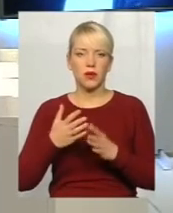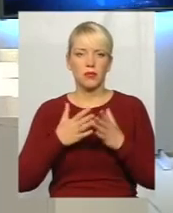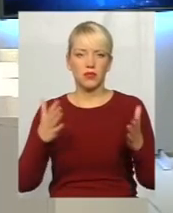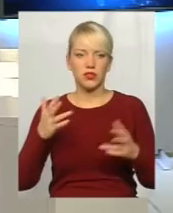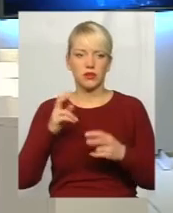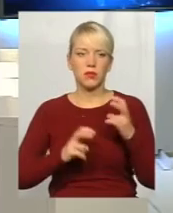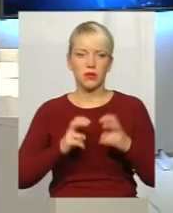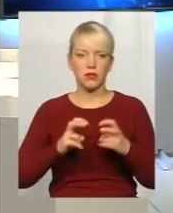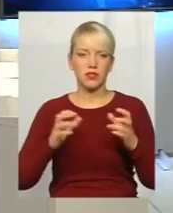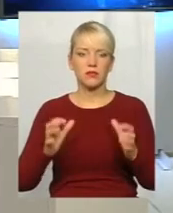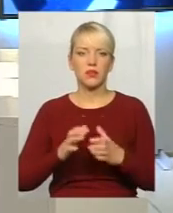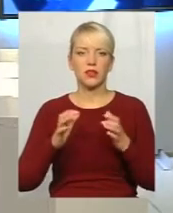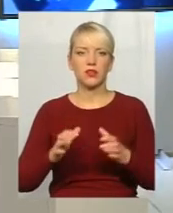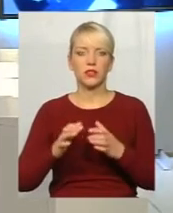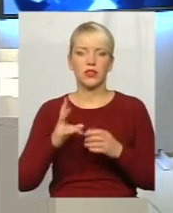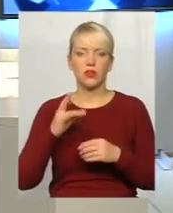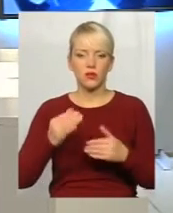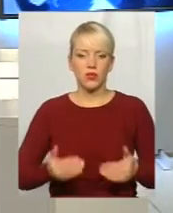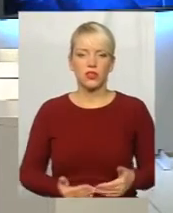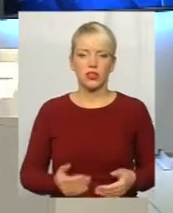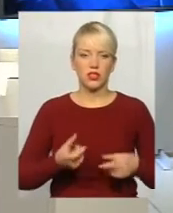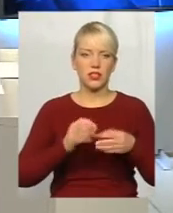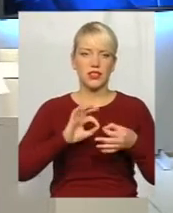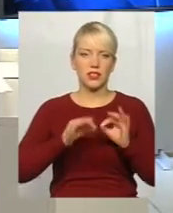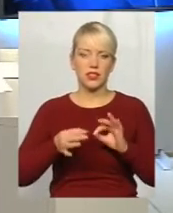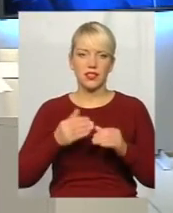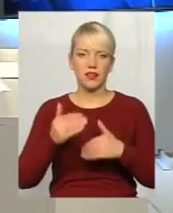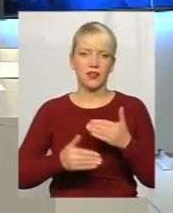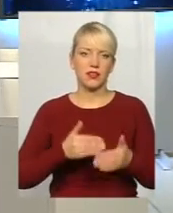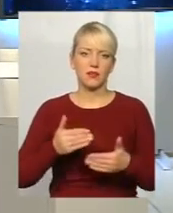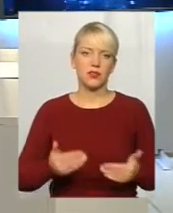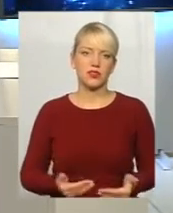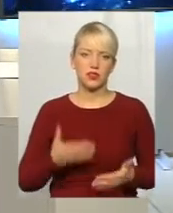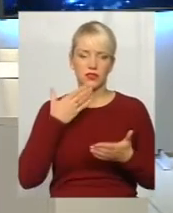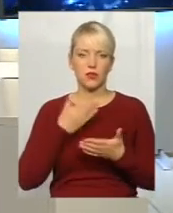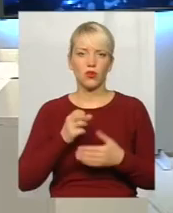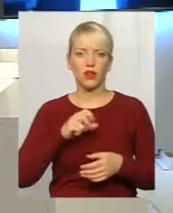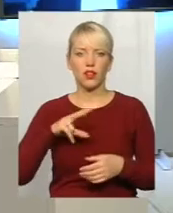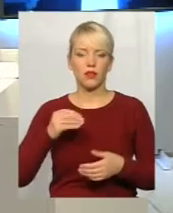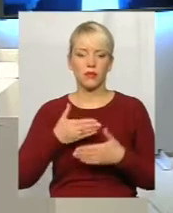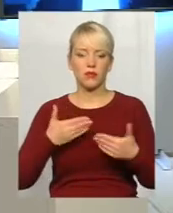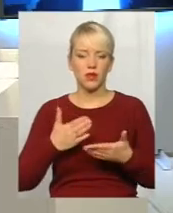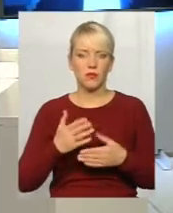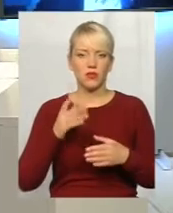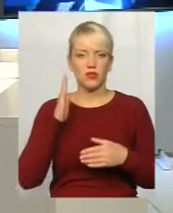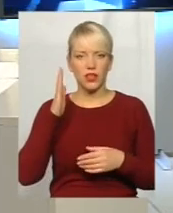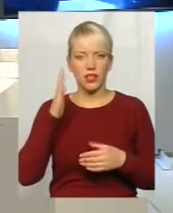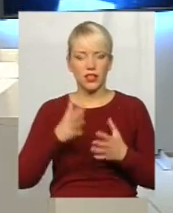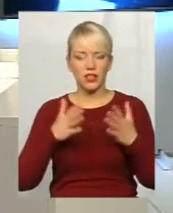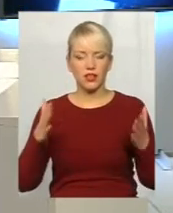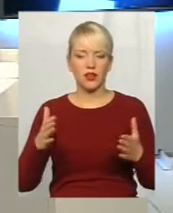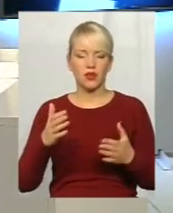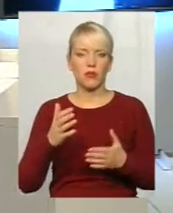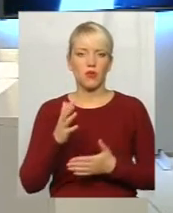збереглося. Хоча прожили дуже складні етапи життя свого, але ми сьогодні маємо великий потенціал підприємств.